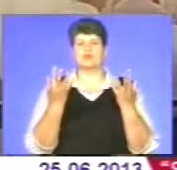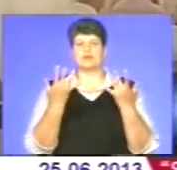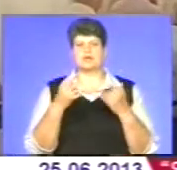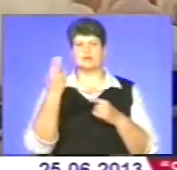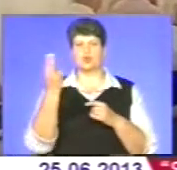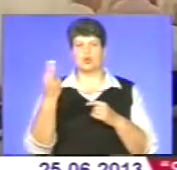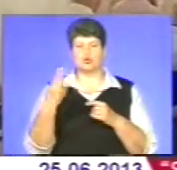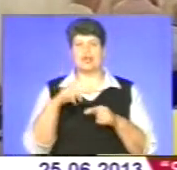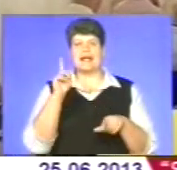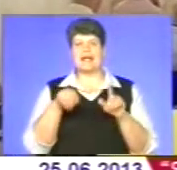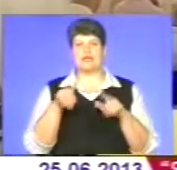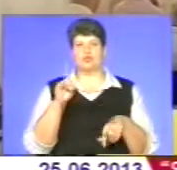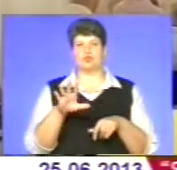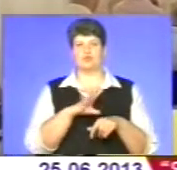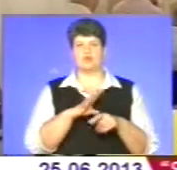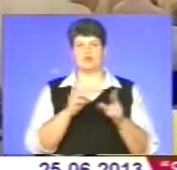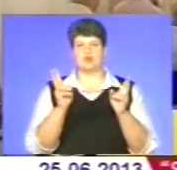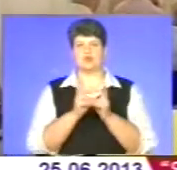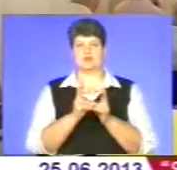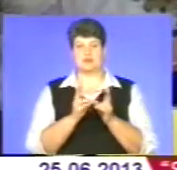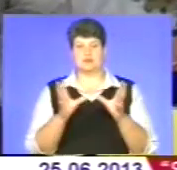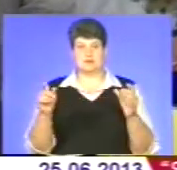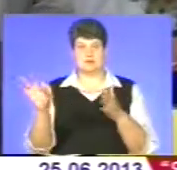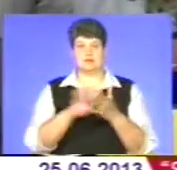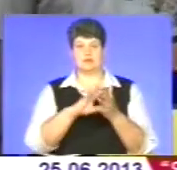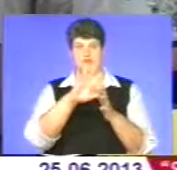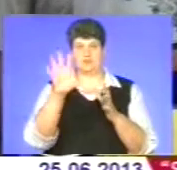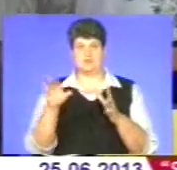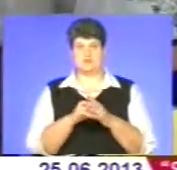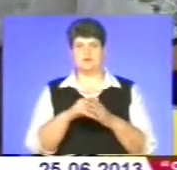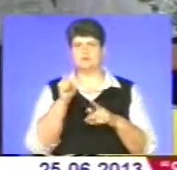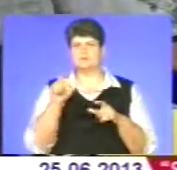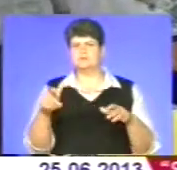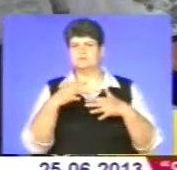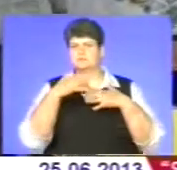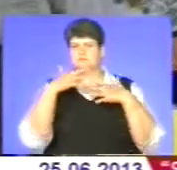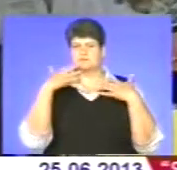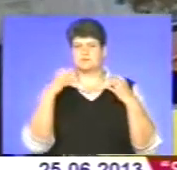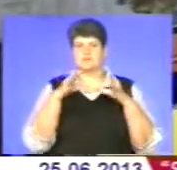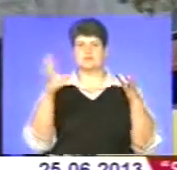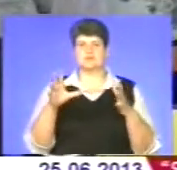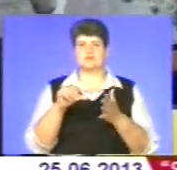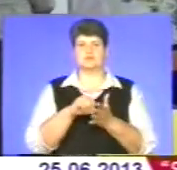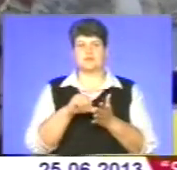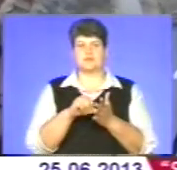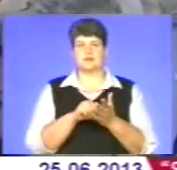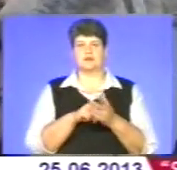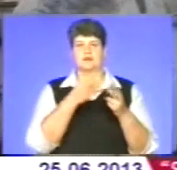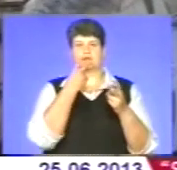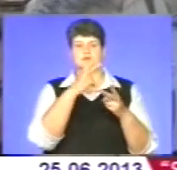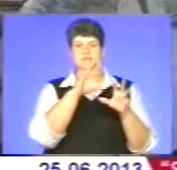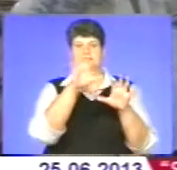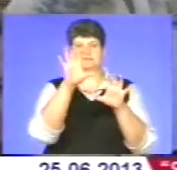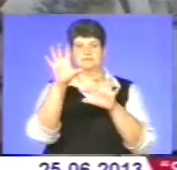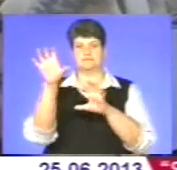рідко доводиться зустрічати одночасно. У картинній галереї – людно. Увага більшості присутніх прикута до світлин, розвішаних